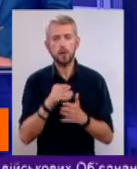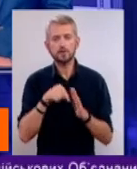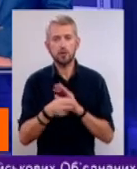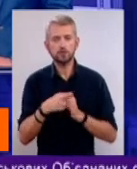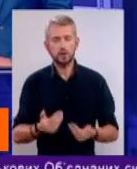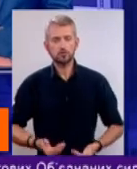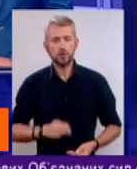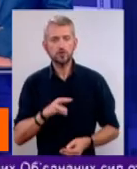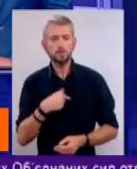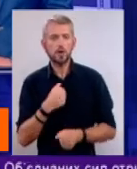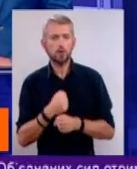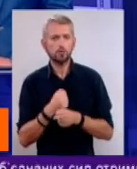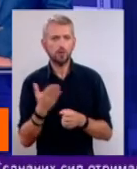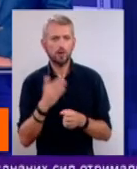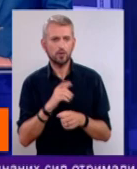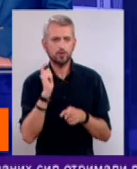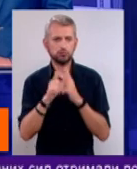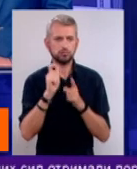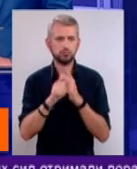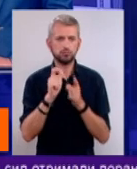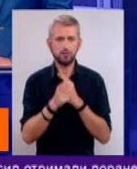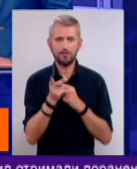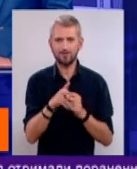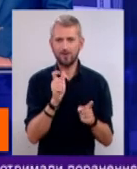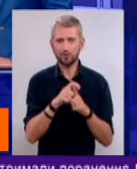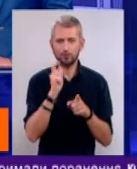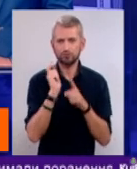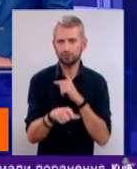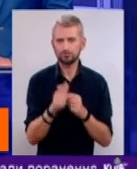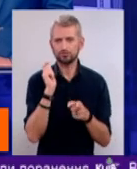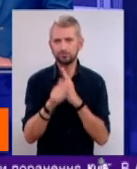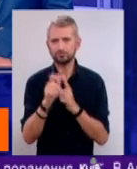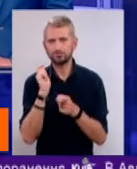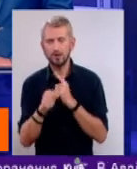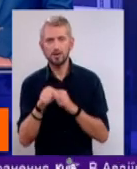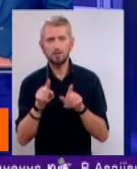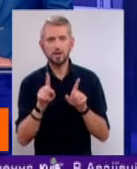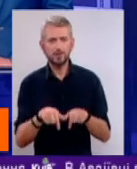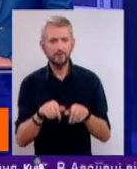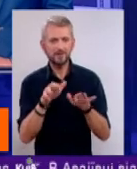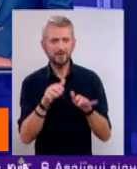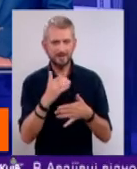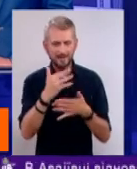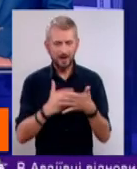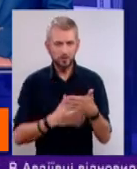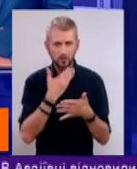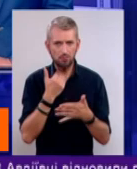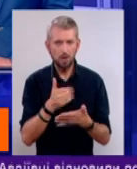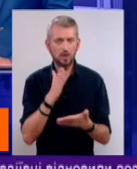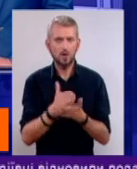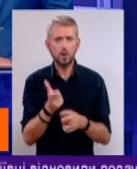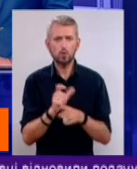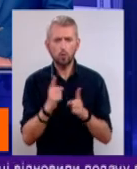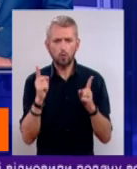життя. Чим я роблю якісь посили, надрукував два слова, тим більше там же навіть і тексту як такого немає. Є дуже